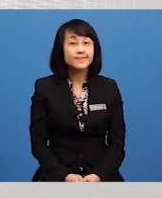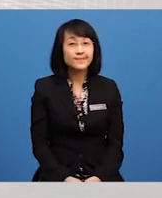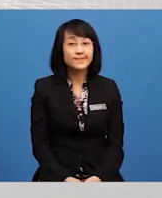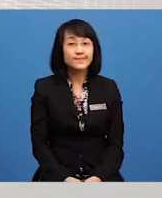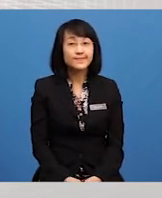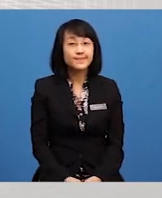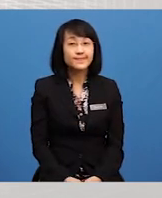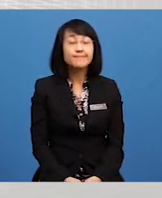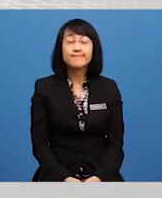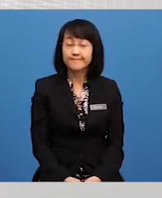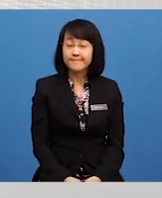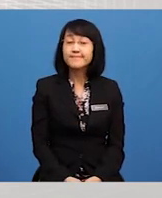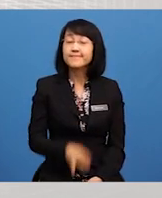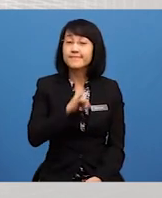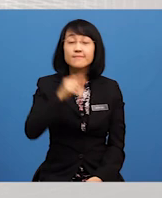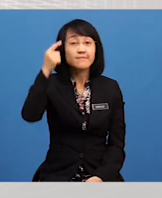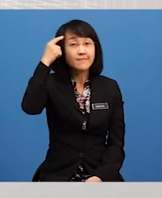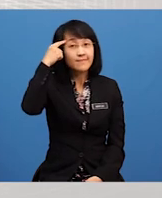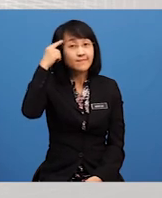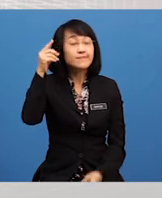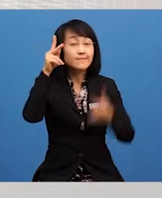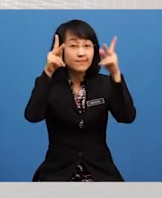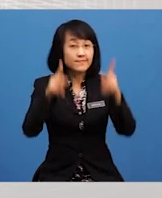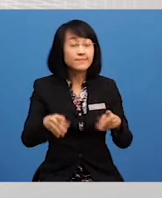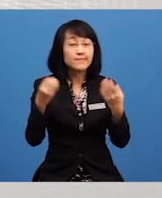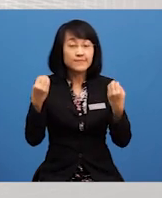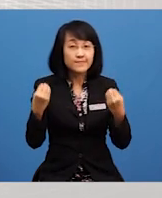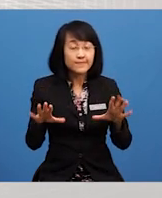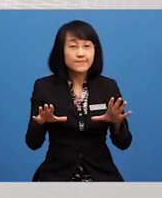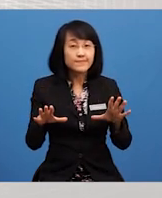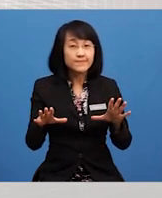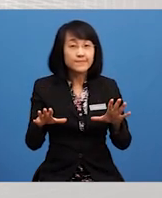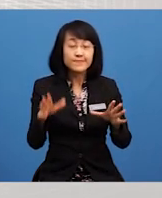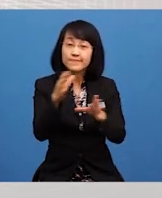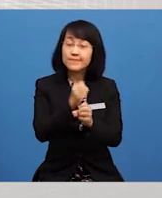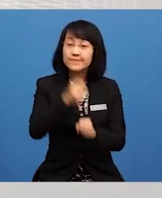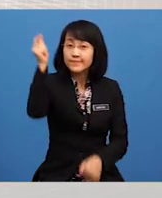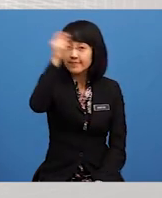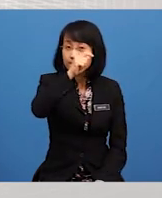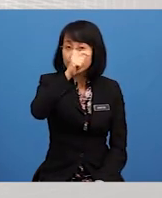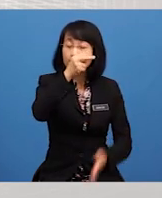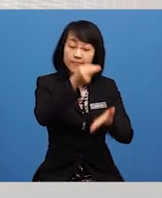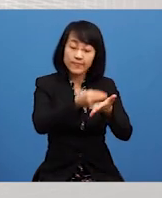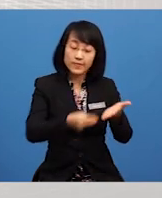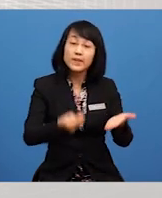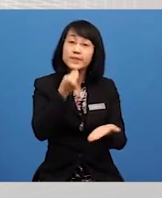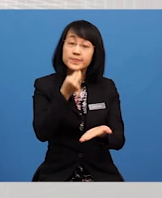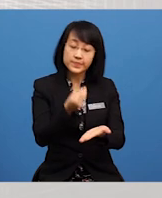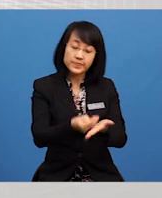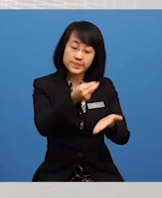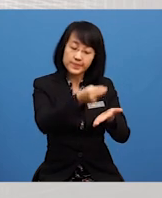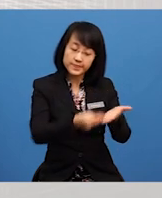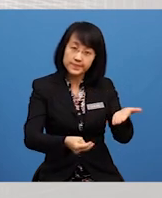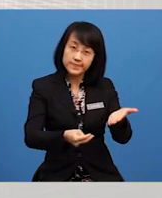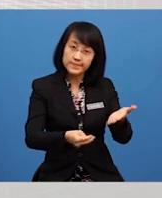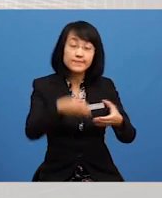saya fikir pelajar sudah dapat menekah nilai yang terdapat dalam teka silang kata